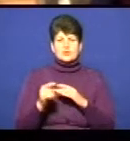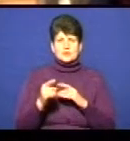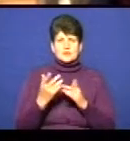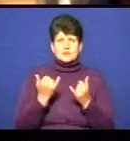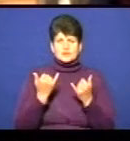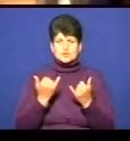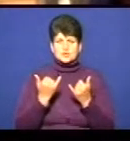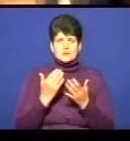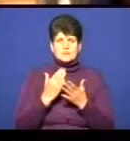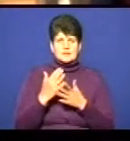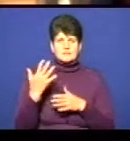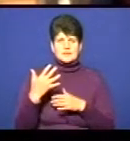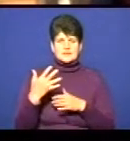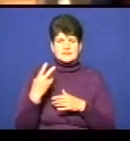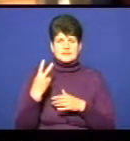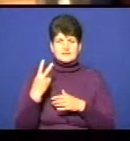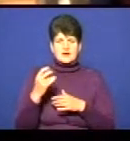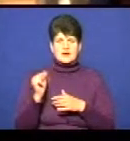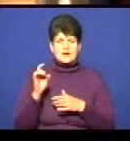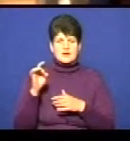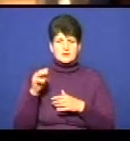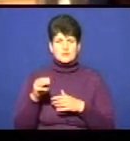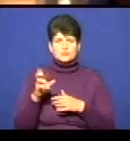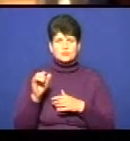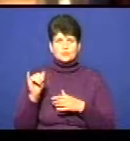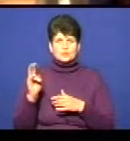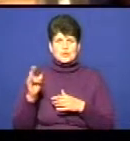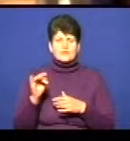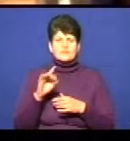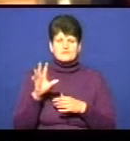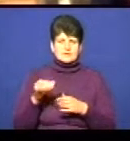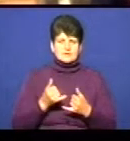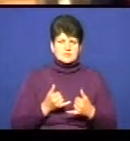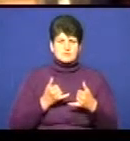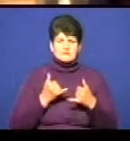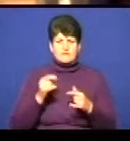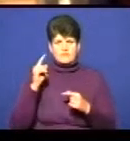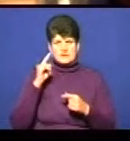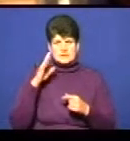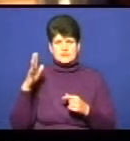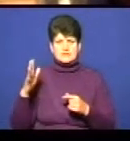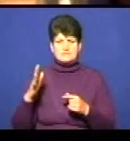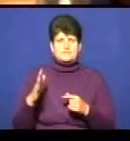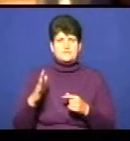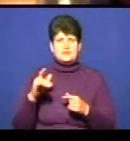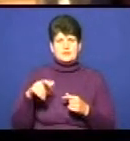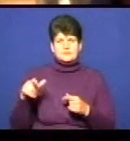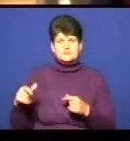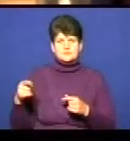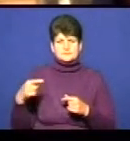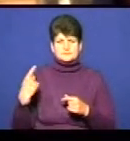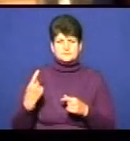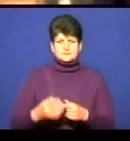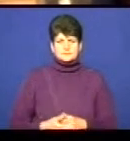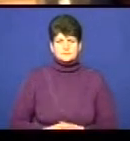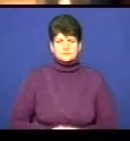яка сьогодні налічує 52 артбуки. Усі вони присвячені видатним особистостям Тернопілля. Любов